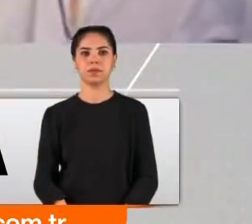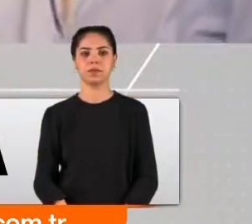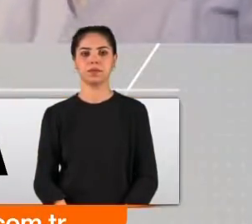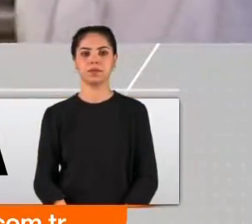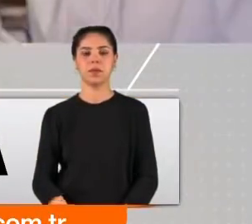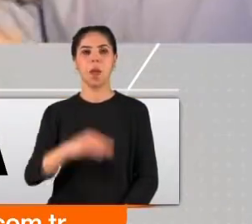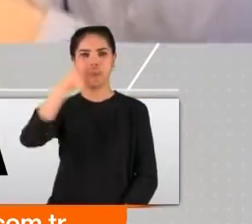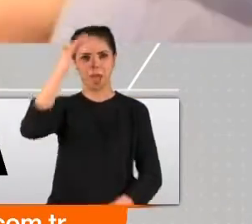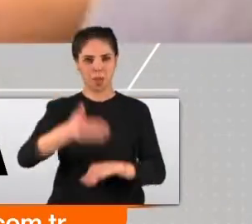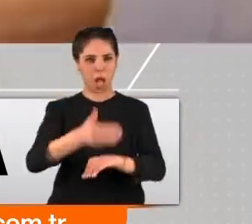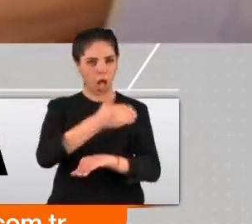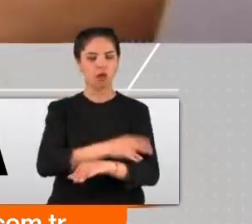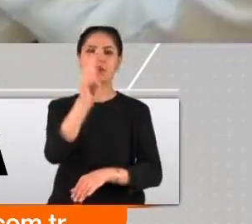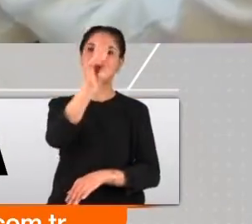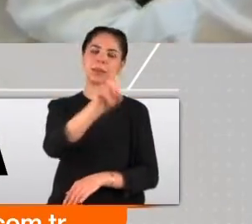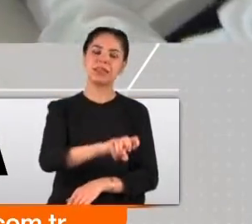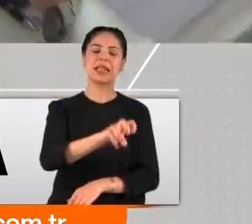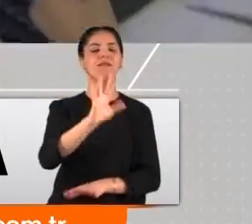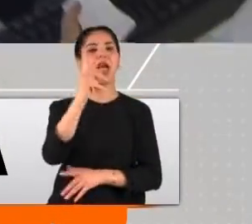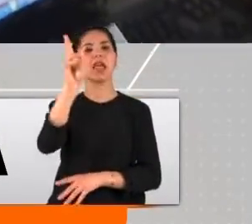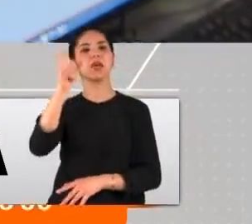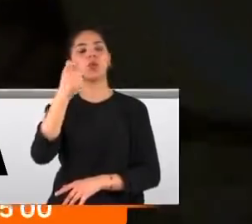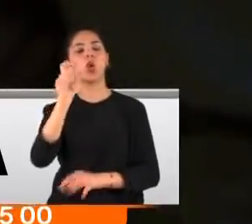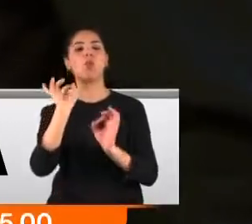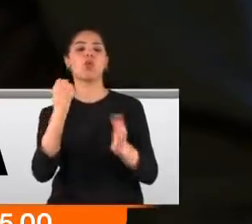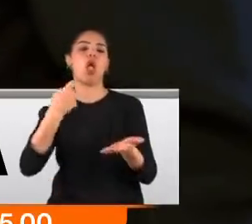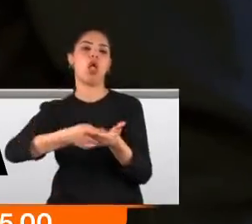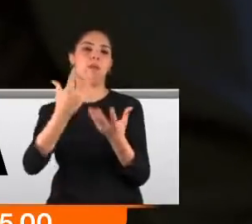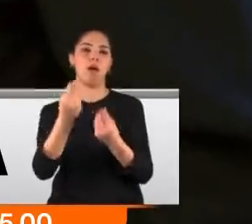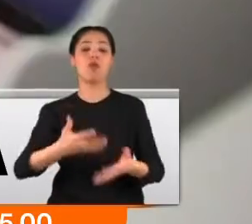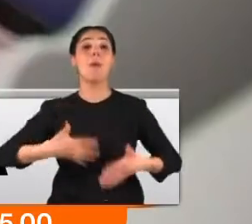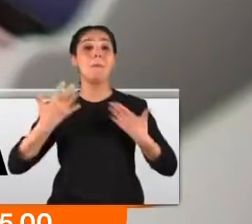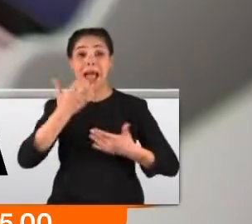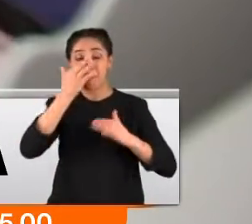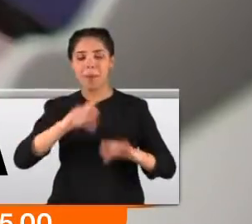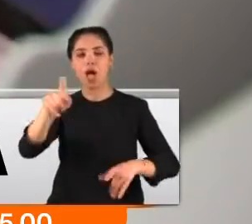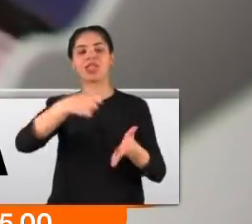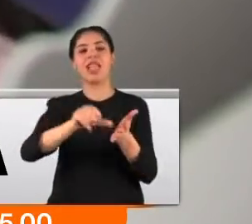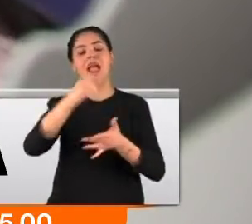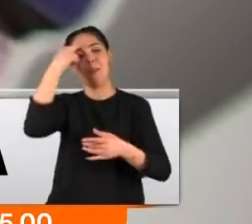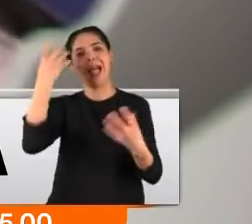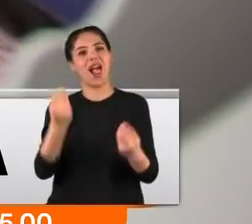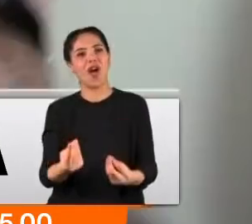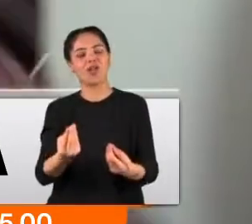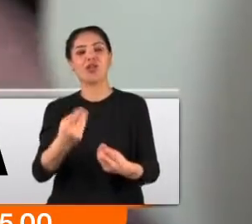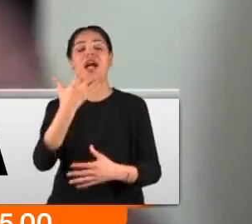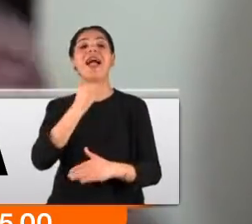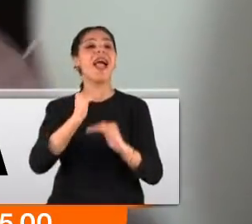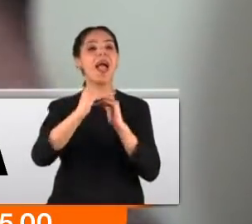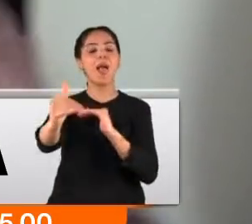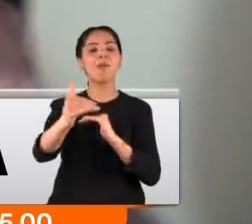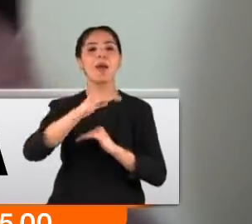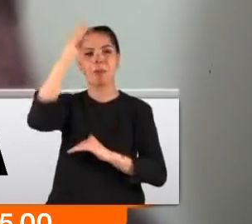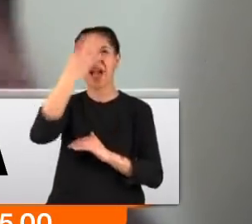Bayramdan önce 28 veya 29'unda mutlaka ödenecek. Merakla beklenen o tarih belli oldu. Emeklilere ödenecek